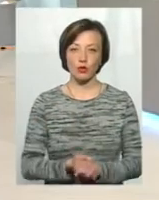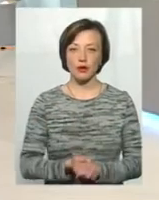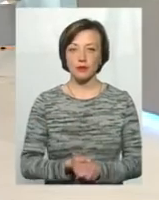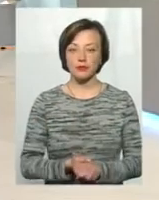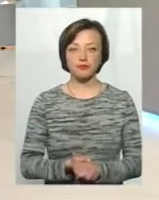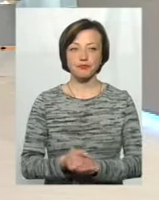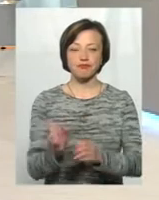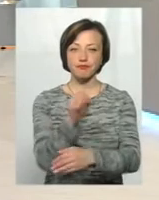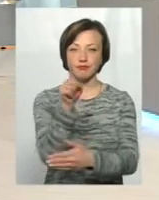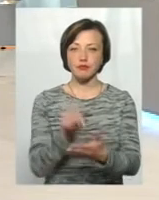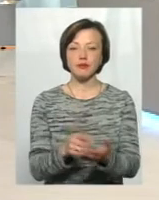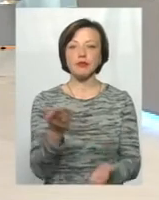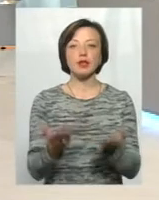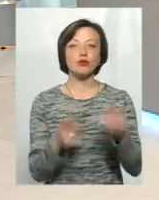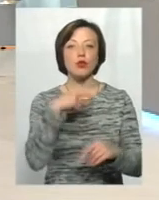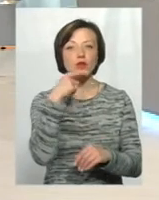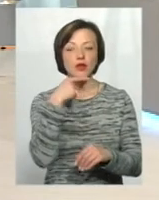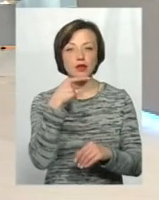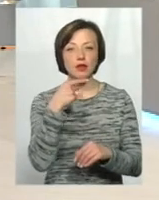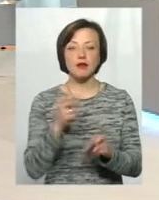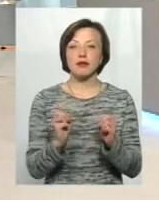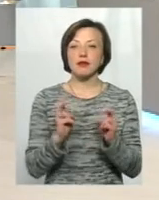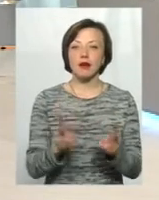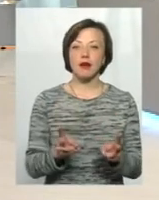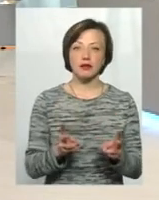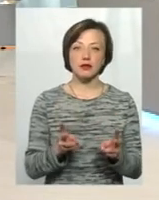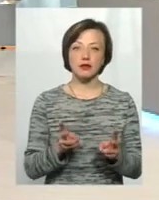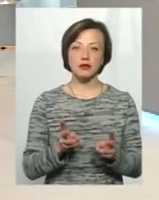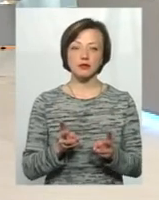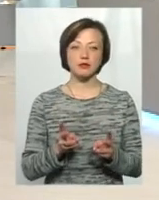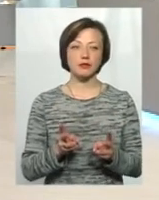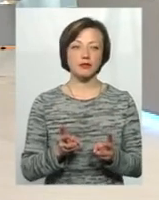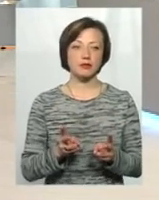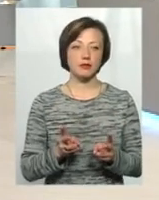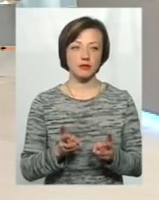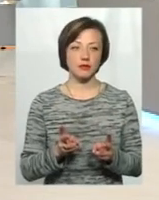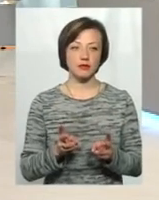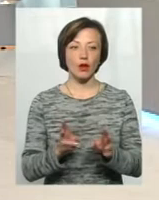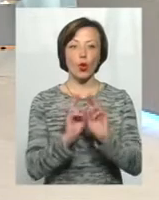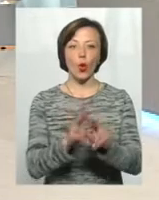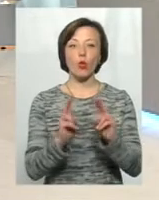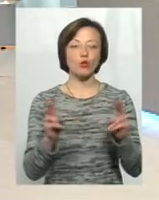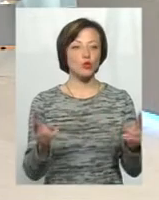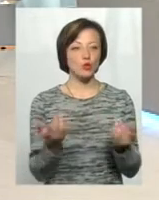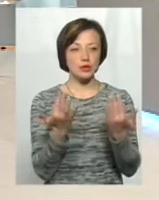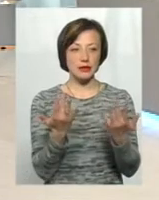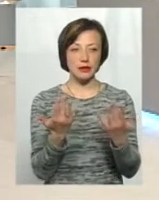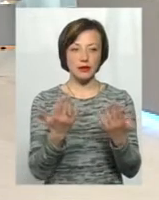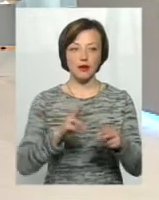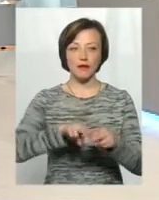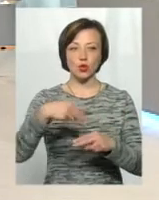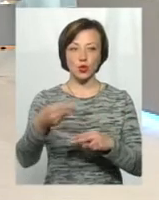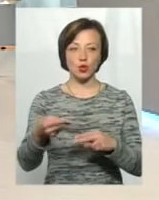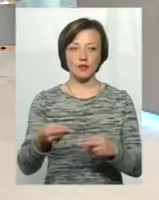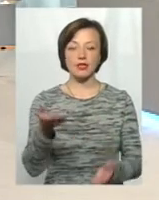ми говоримо про те, наскільки визначається, кому і скільки відшкодовується, якщо ми